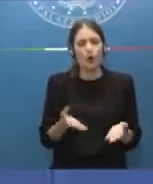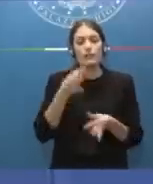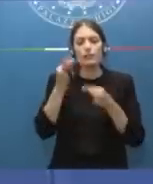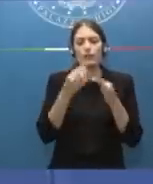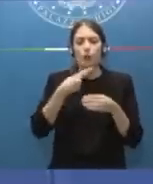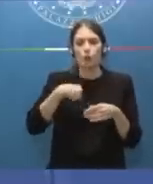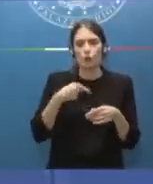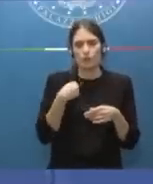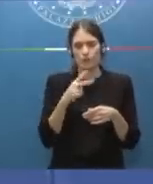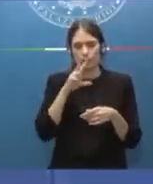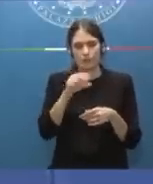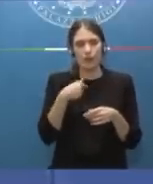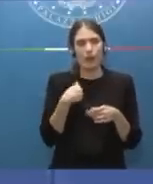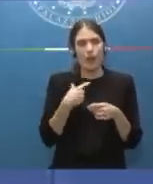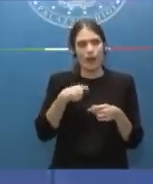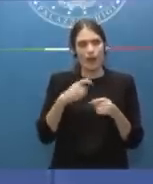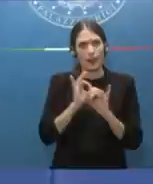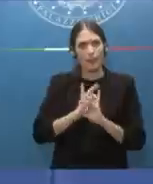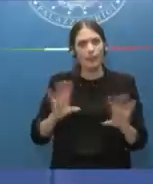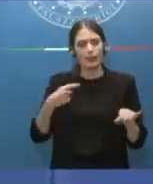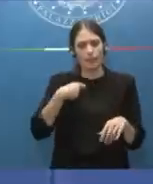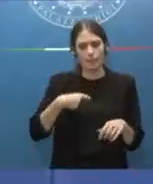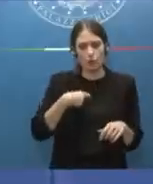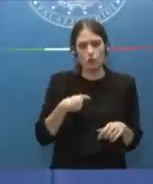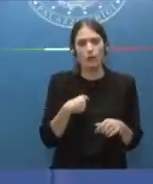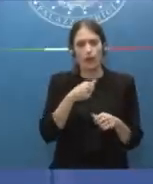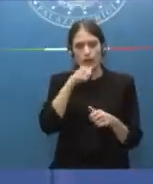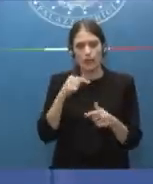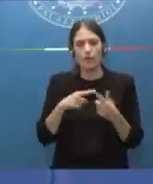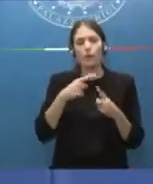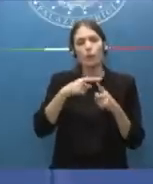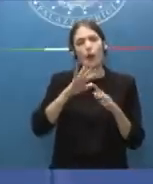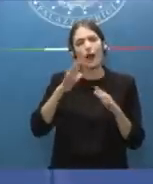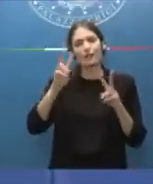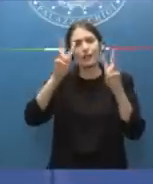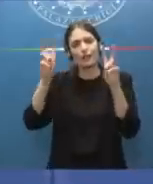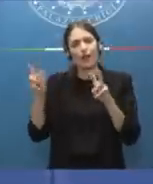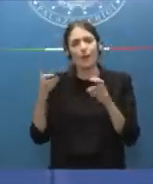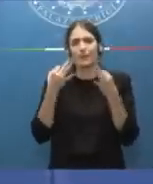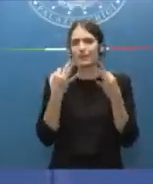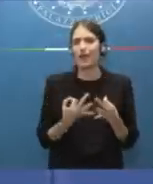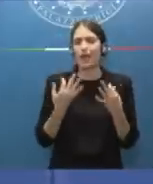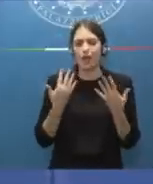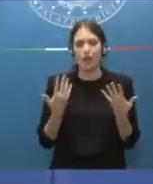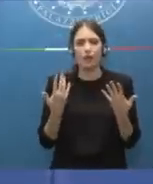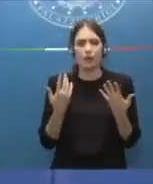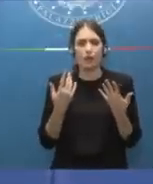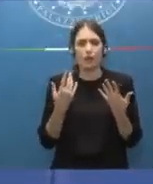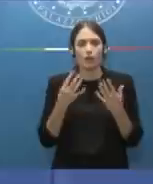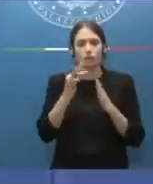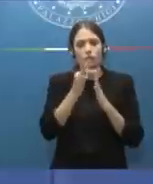contrazione delle libertà personali e di temi che sono molto molto seri nella nostra diciamo nel nostro ordinamento